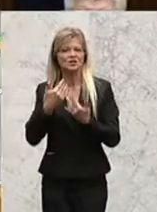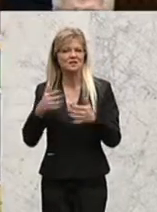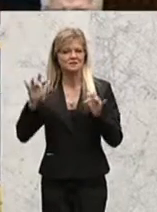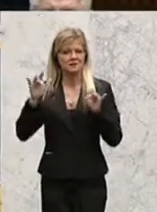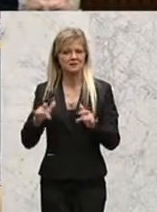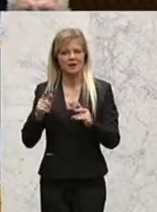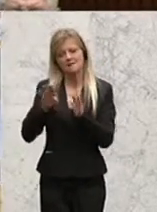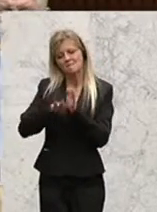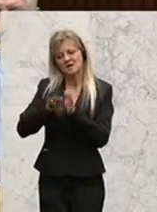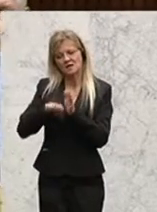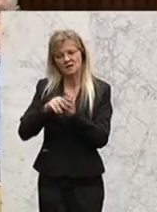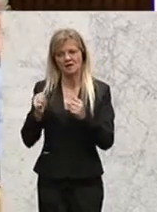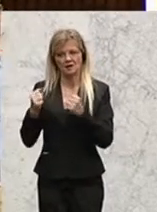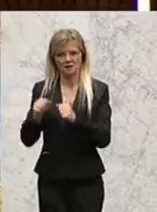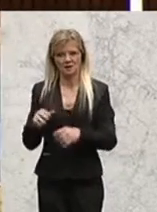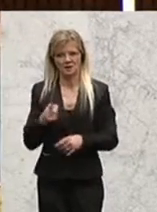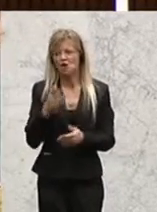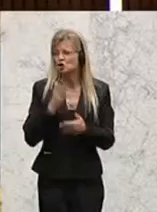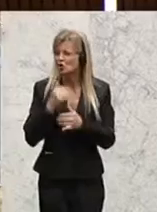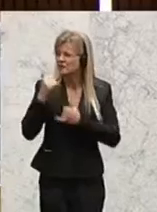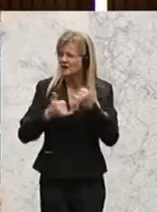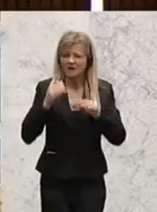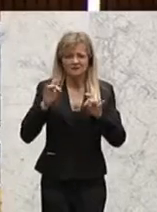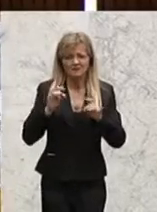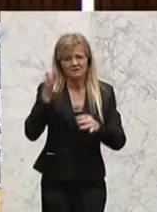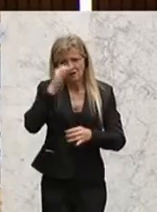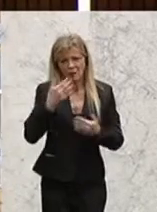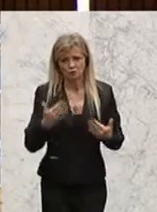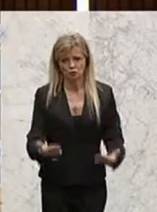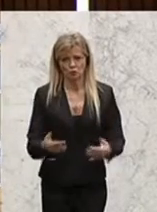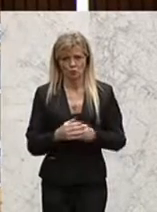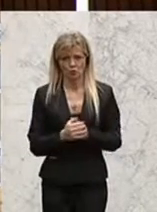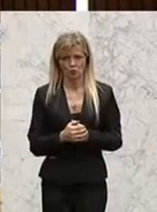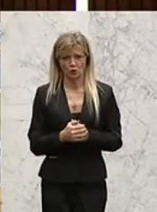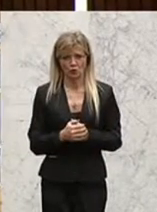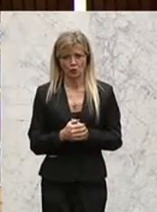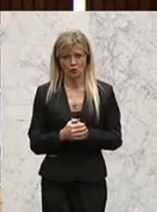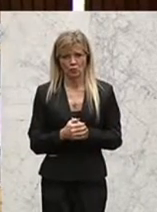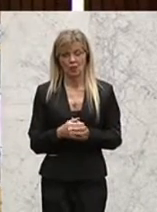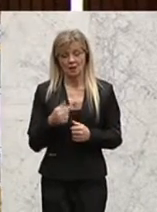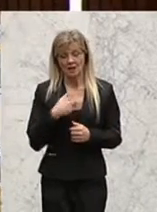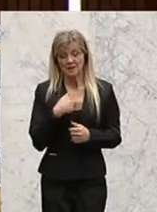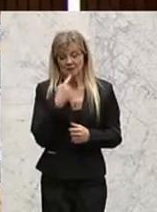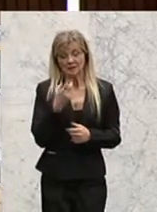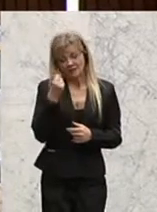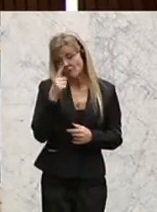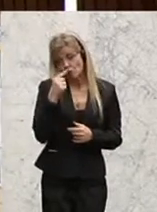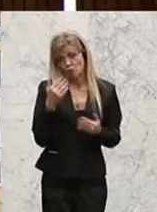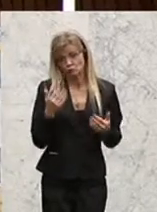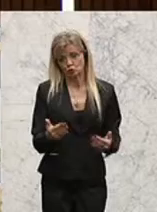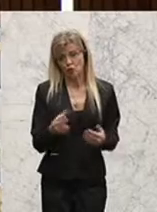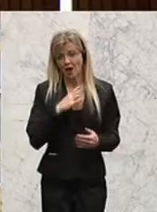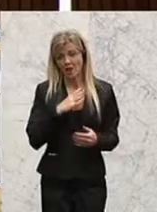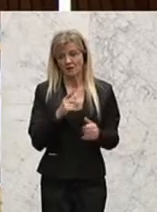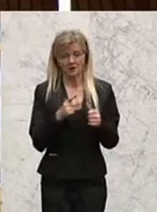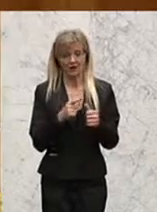Dieser Glaubenssatz hält sich seit Jahrzehnten und ich werde darauf eingehen, warum es diesen Glaubenssatz gibt. Wenn man sich aber die